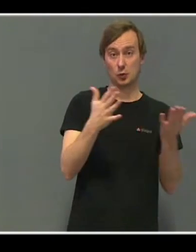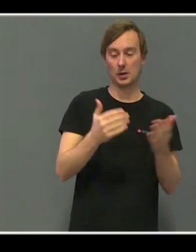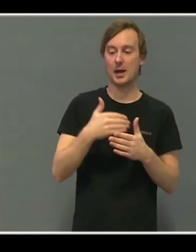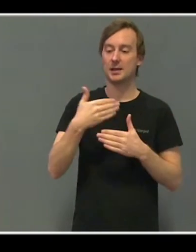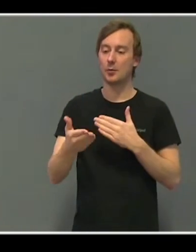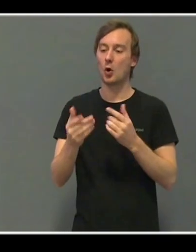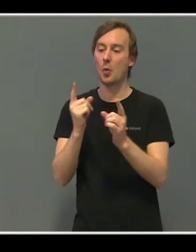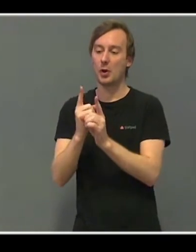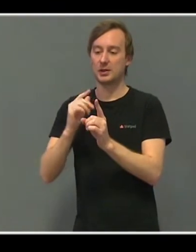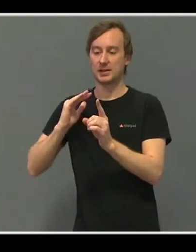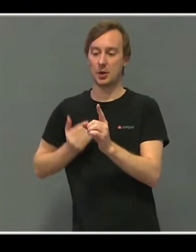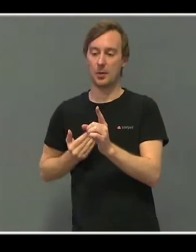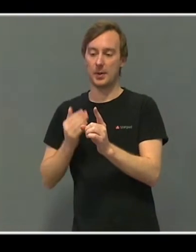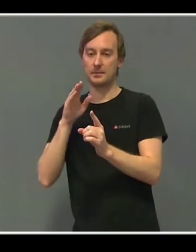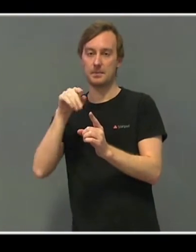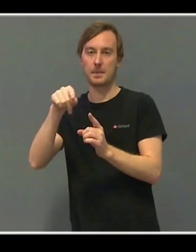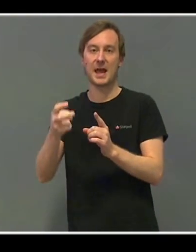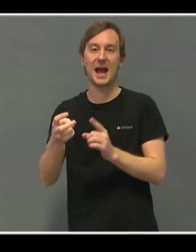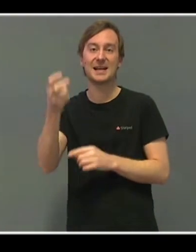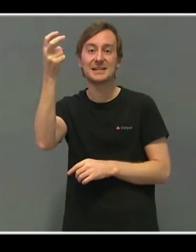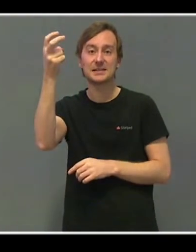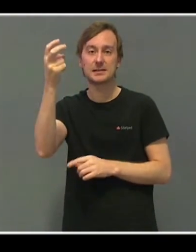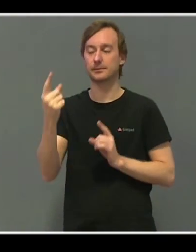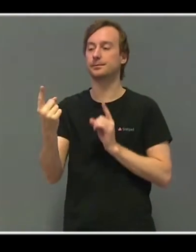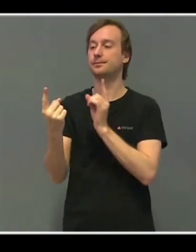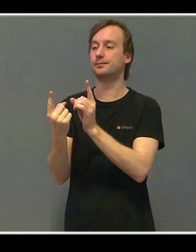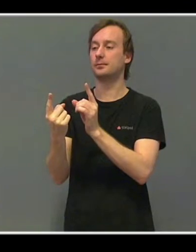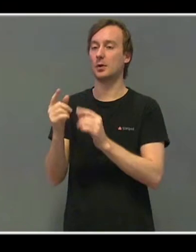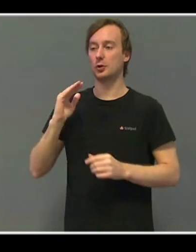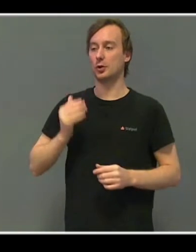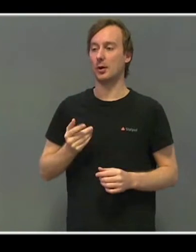dame i en heis, som hadde tydeligvis lest denne historien.